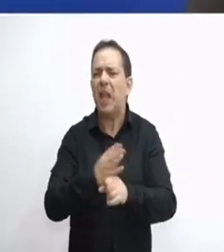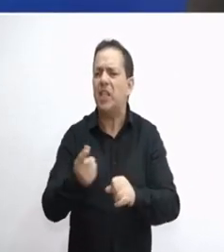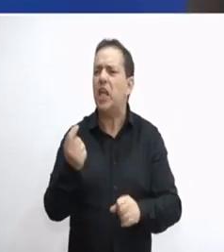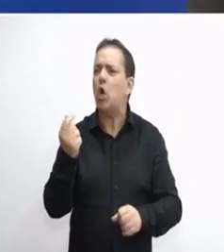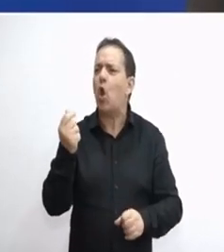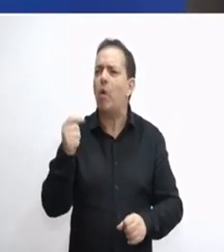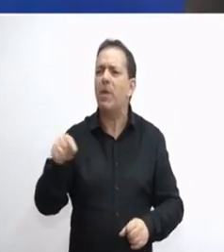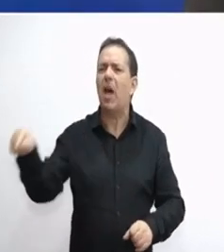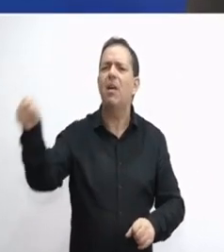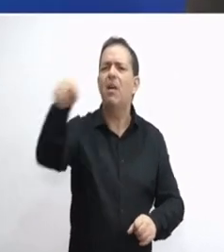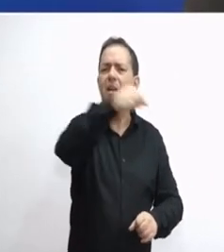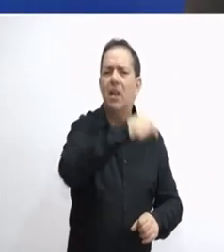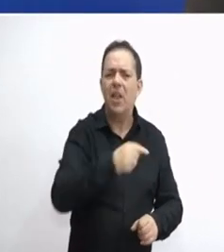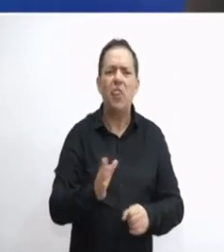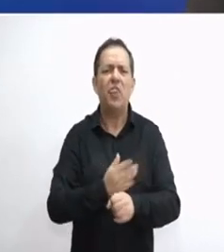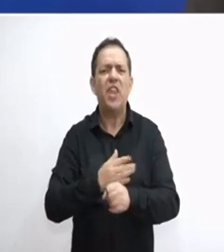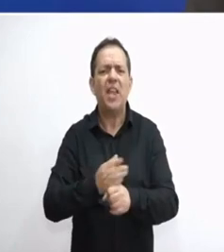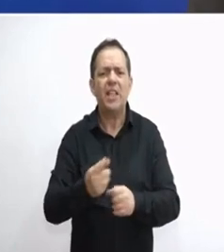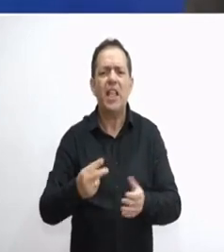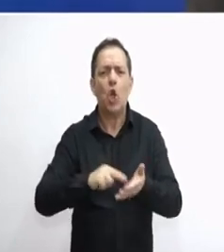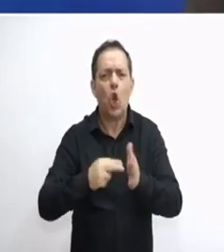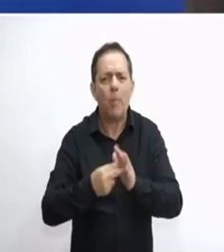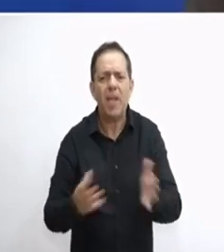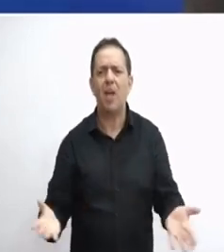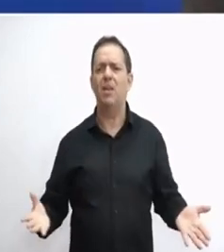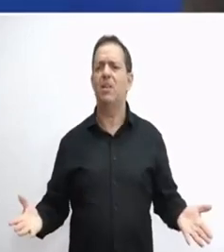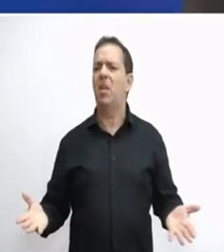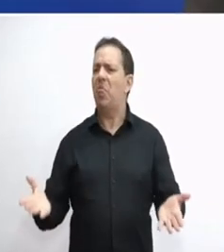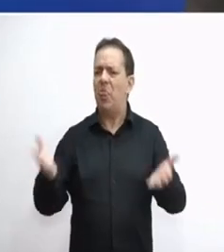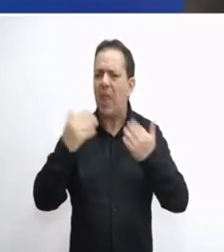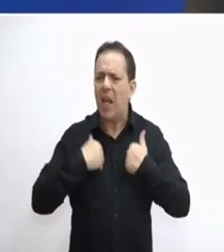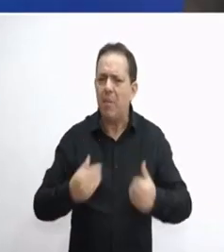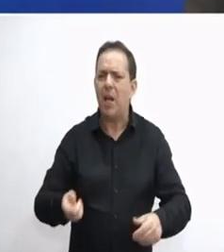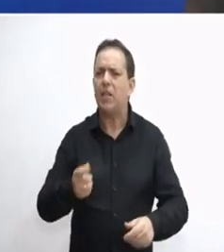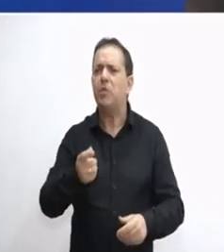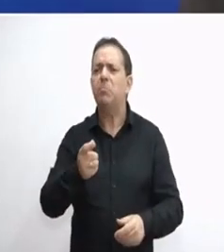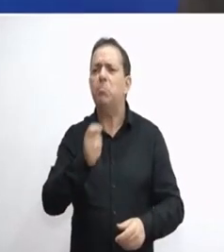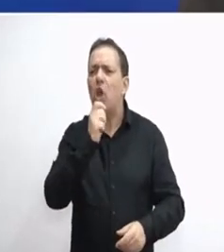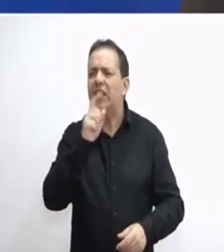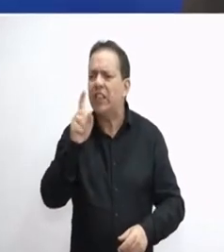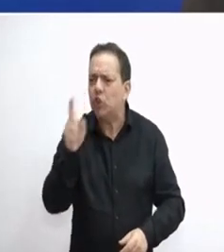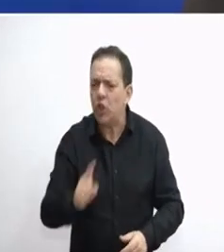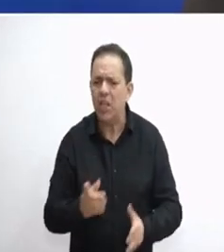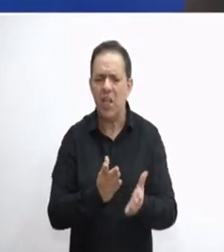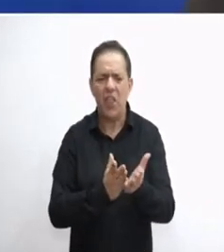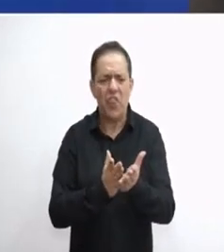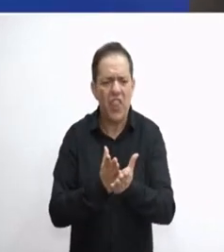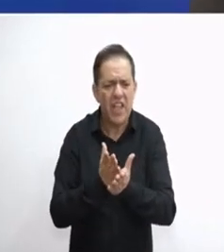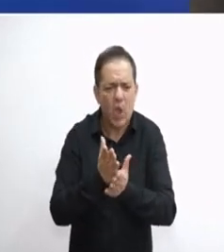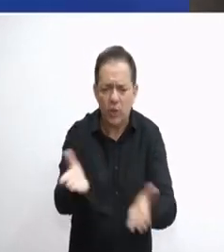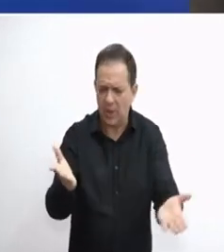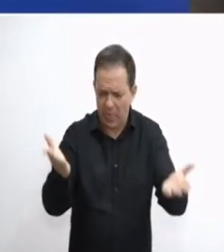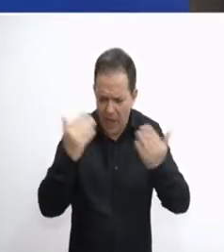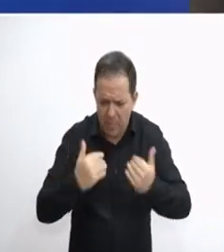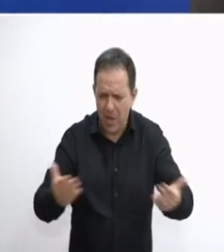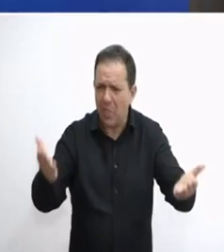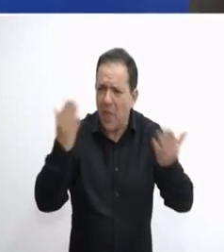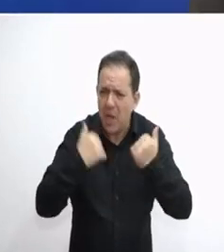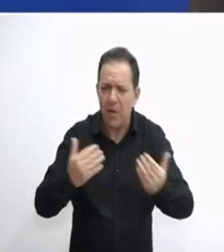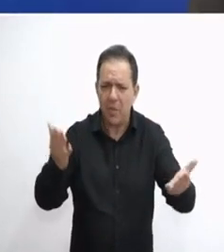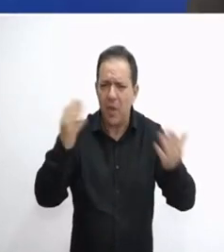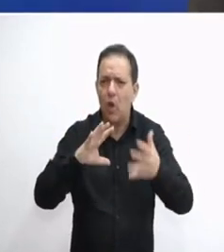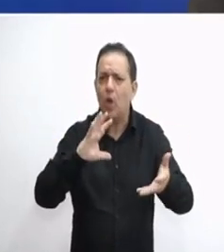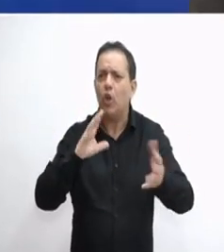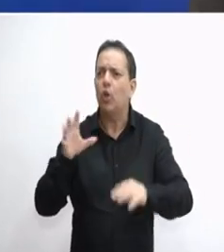οικονομικά τη χώρα του. Διέλυσαν την οικονομία της. Αν υπάρχει πολιτική ζωή, δίκαιο, δικαιοσύνη, με αποτέλεσμα οι χώρες αυτές